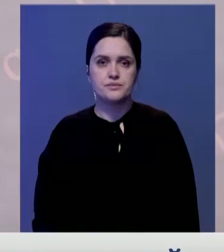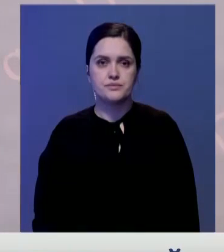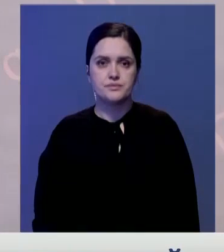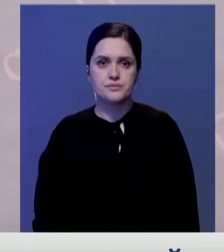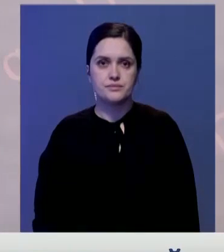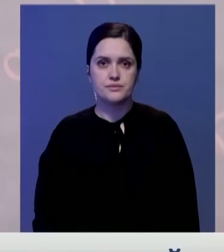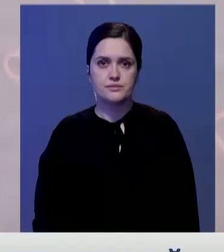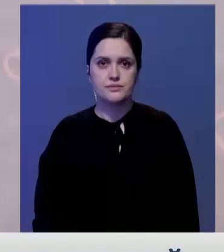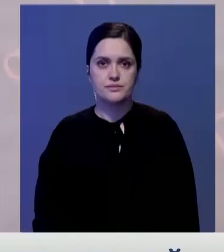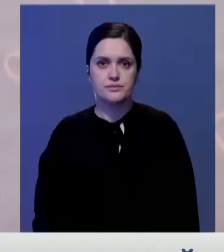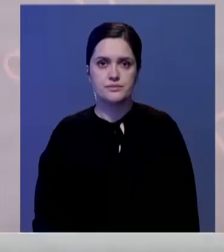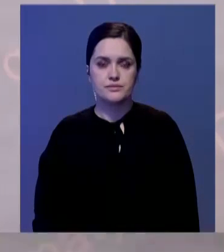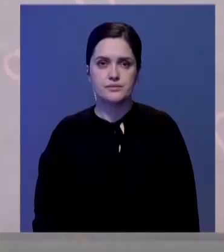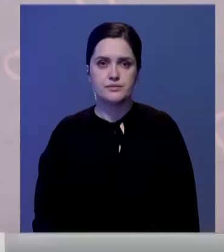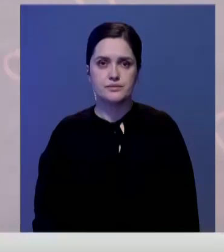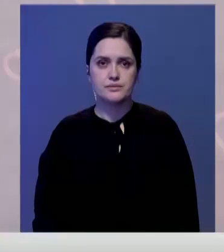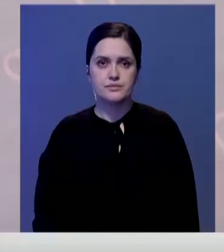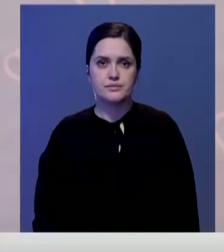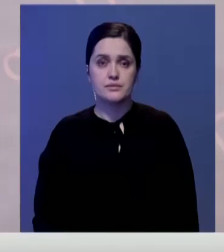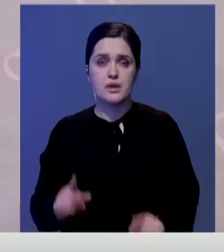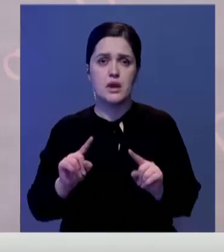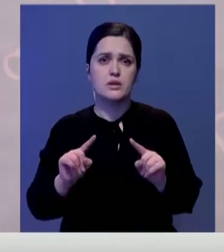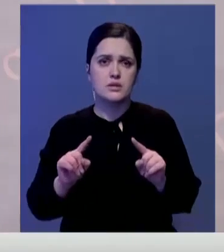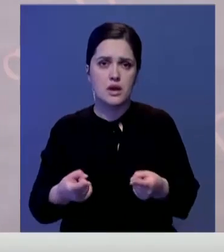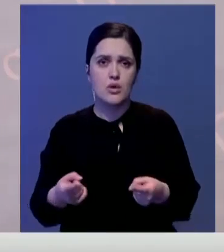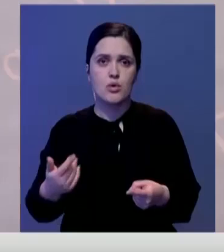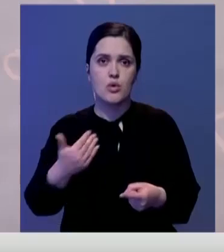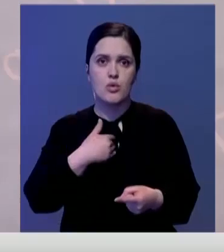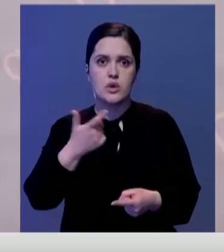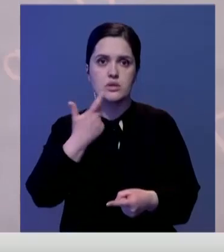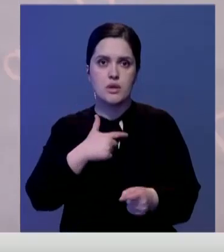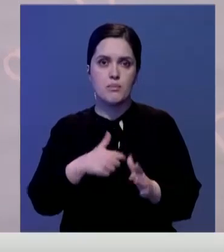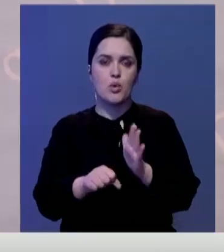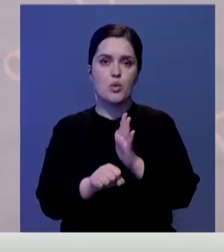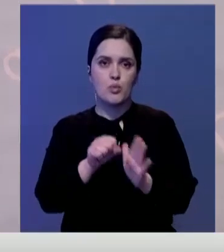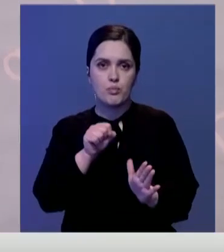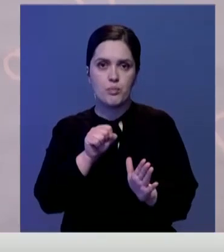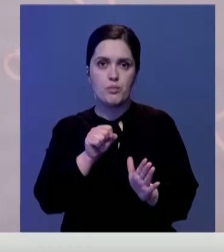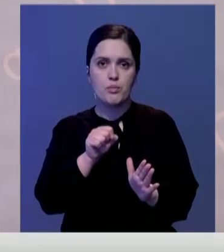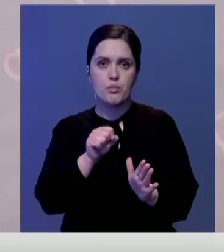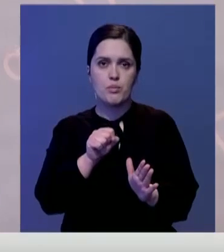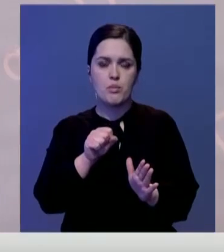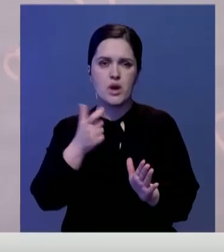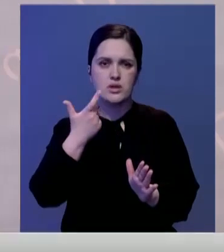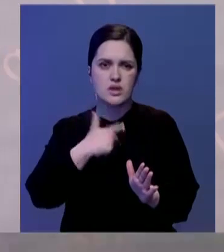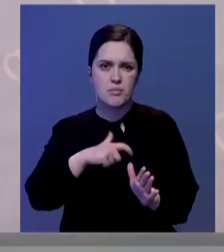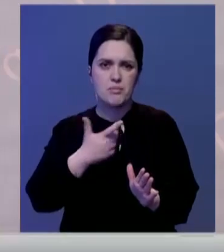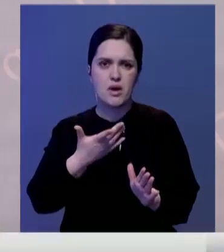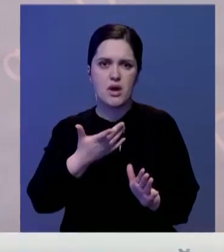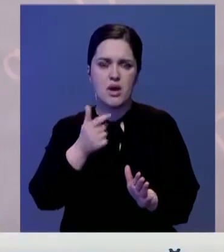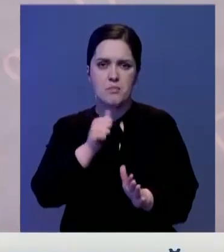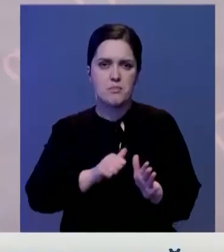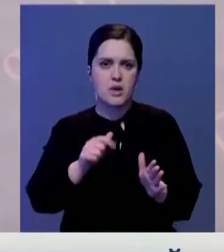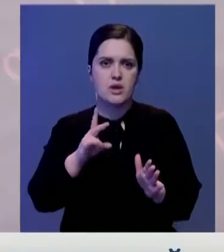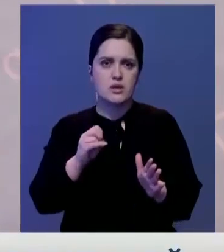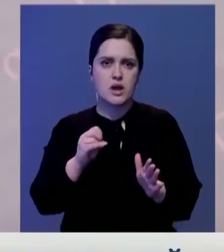При попытке задержания он попытался покончить жизнь самоубийства, нанес себе телесные повреждения. Однако эта попытка